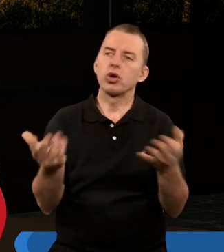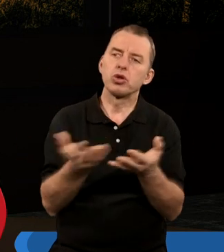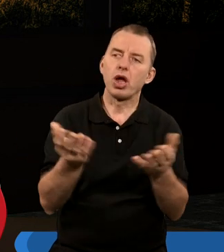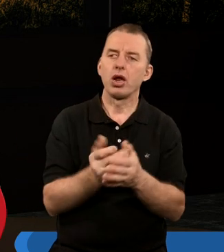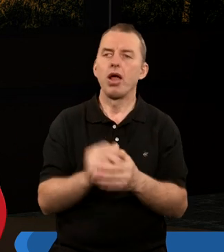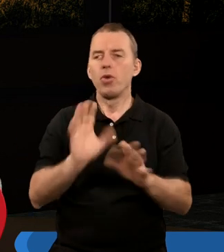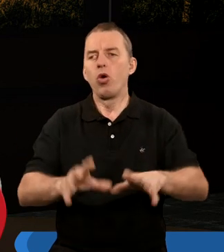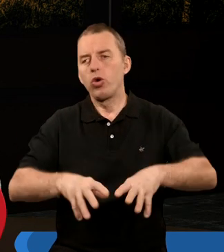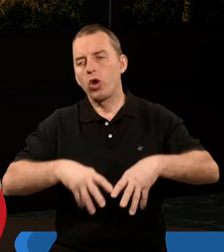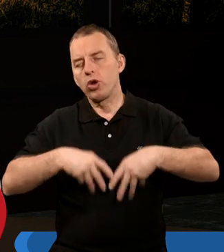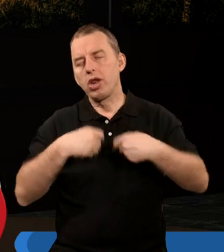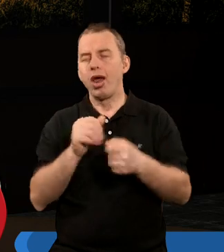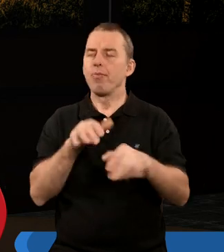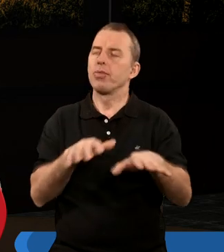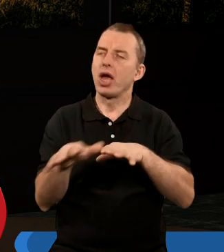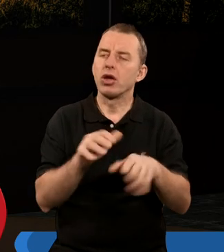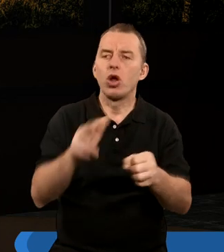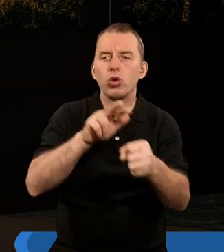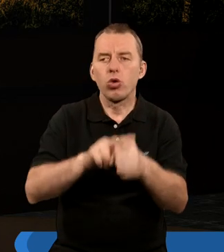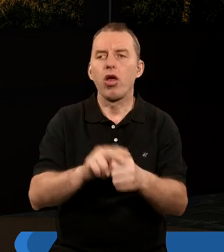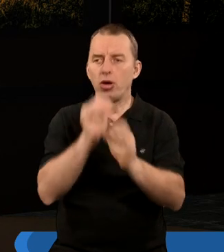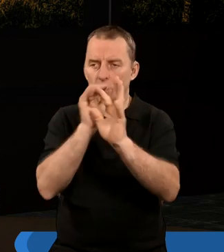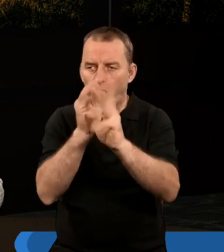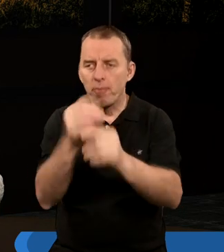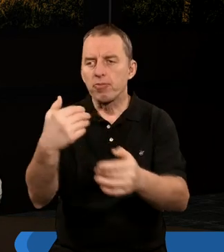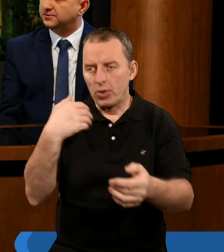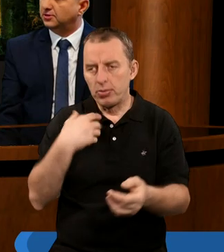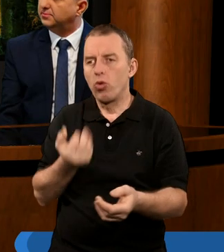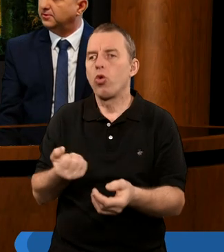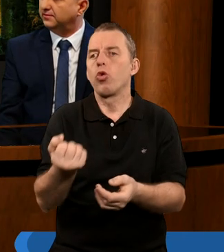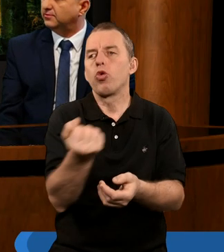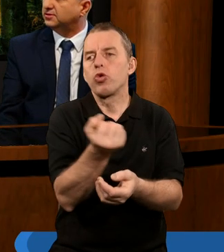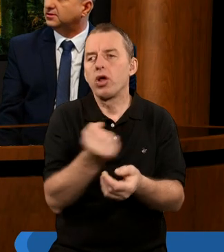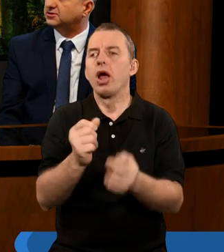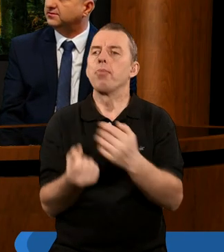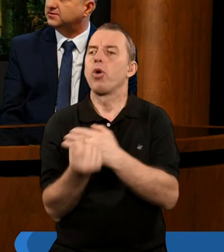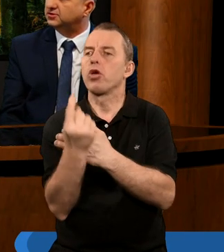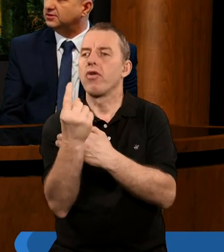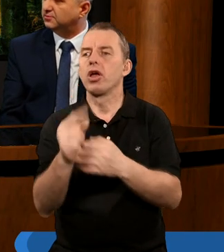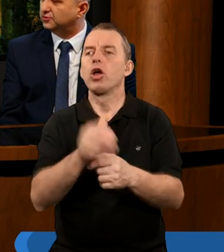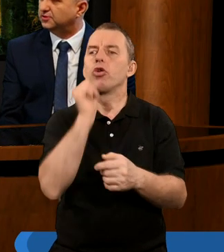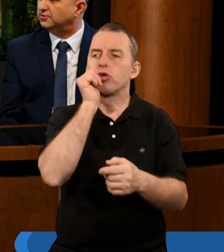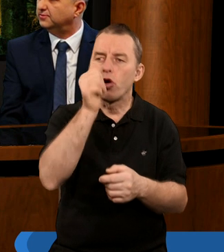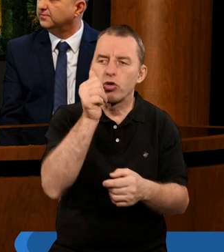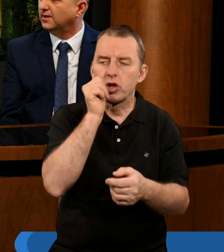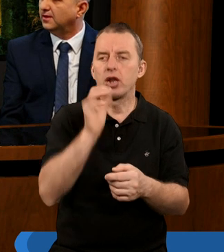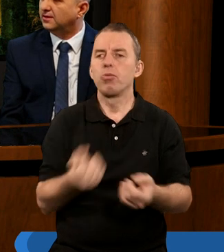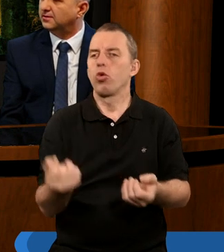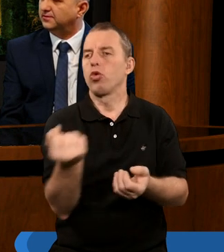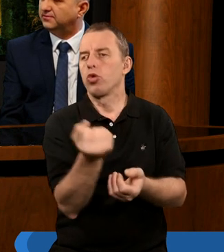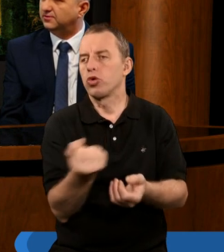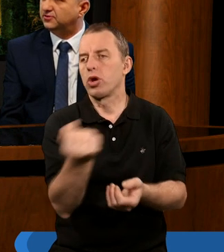jakieś były uroczyste miejsce, dlatego te trąby były używane. Ale trąby pojawiały się także w codziennym użytku,